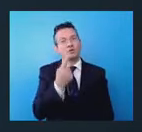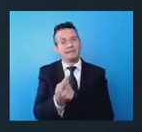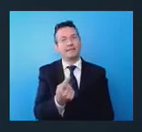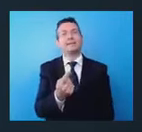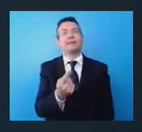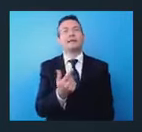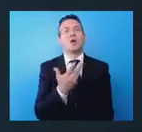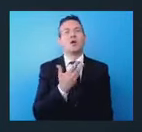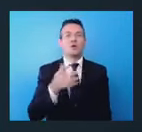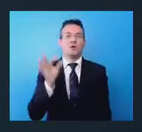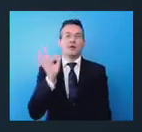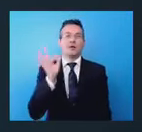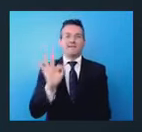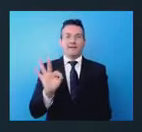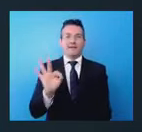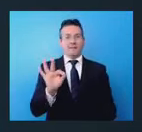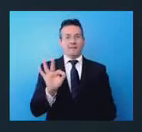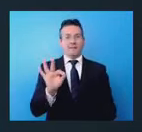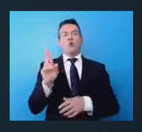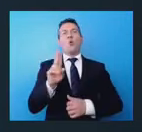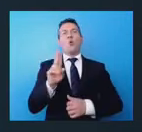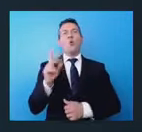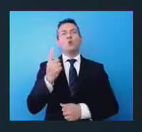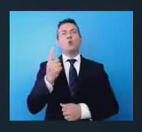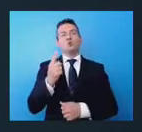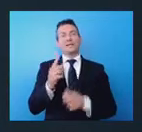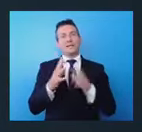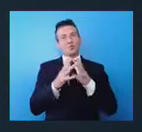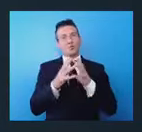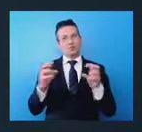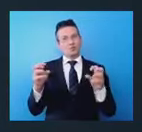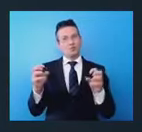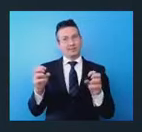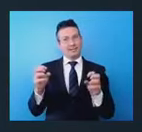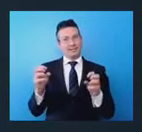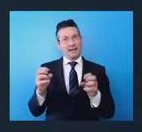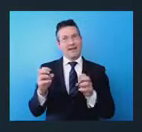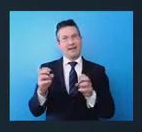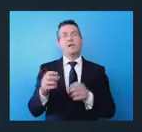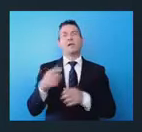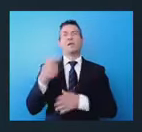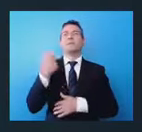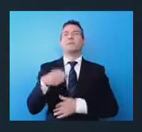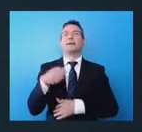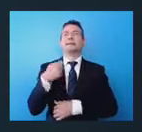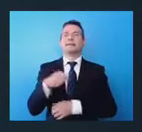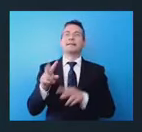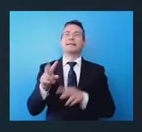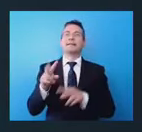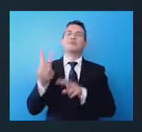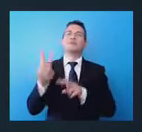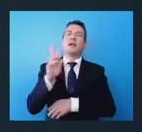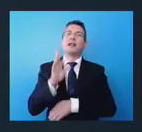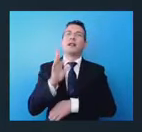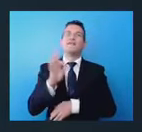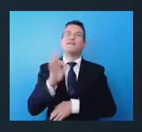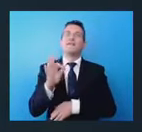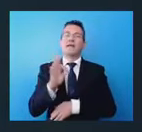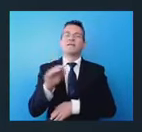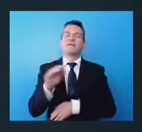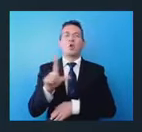alle cose che ascoltato da un'industria, dal presidente nazionale di federologistica Luigi Merlo,